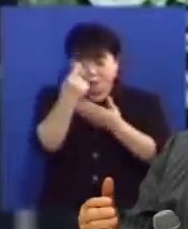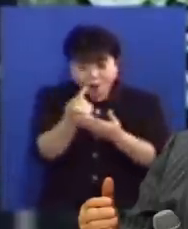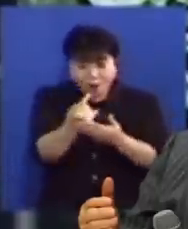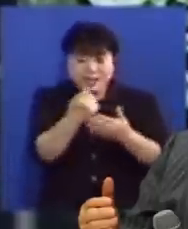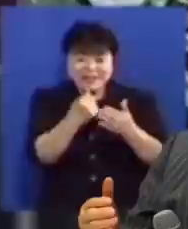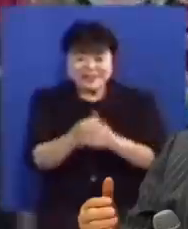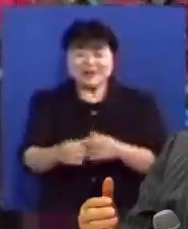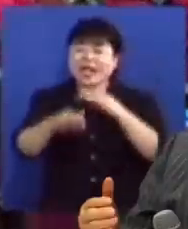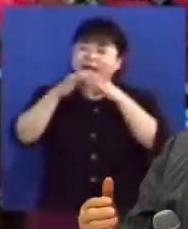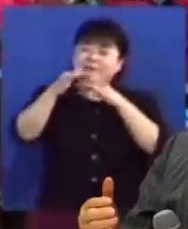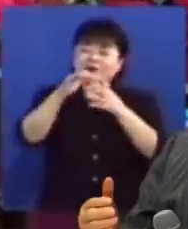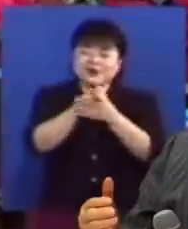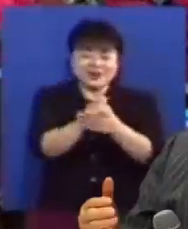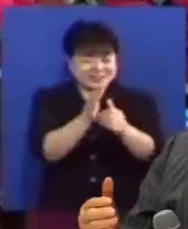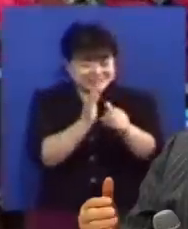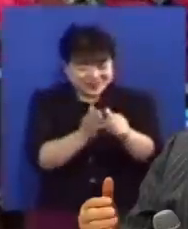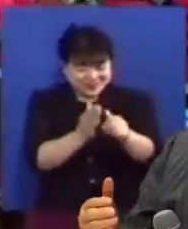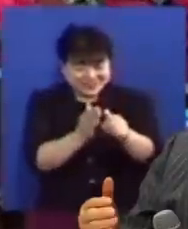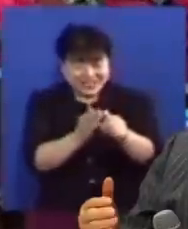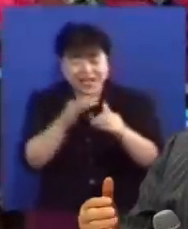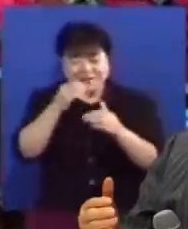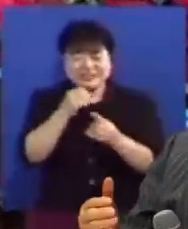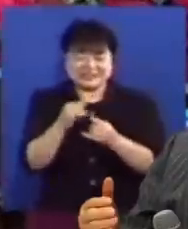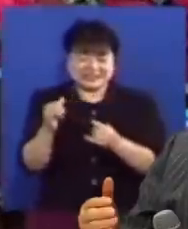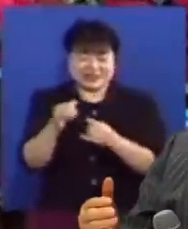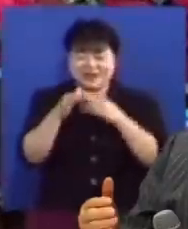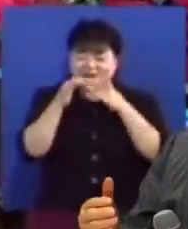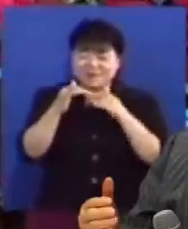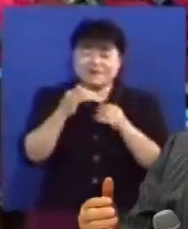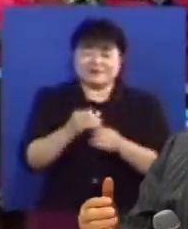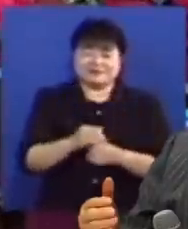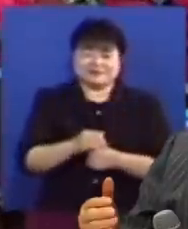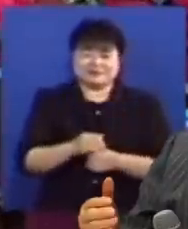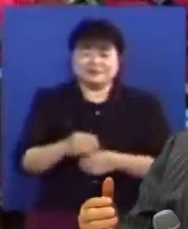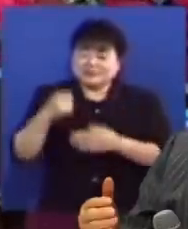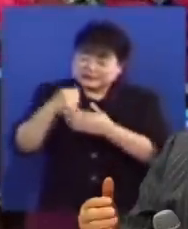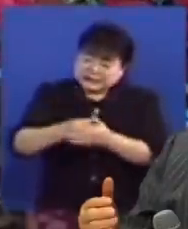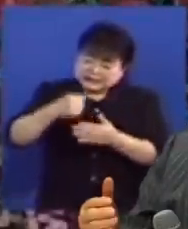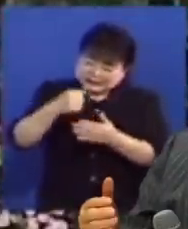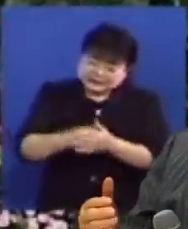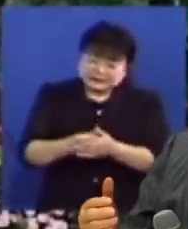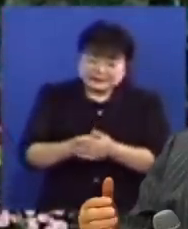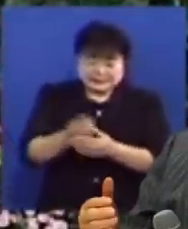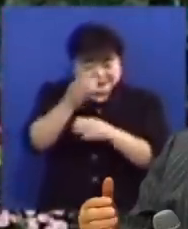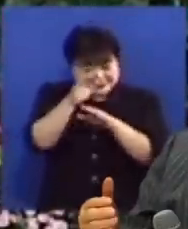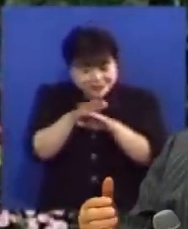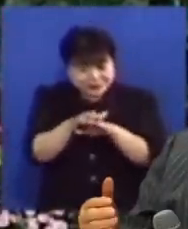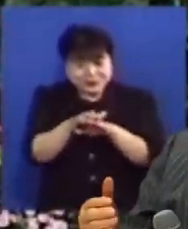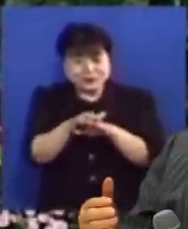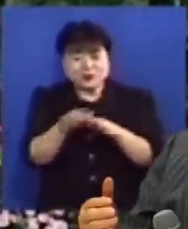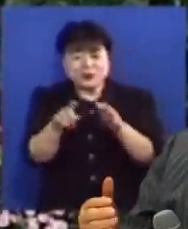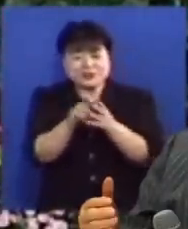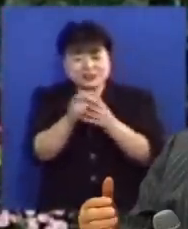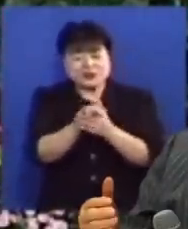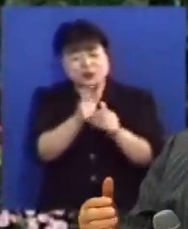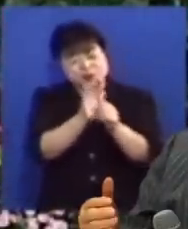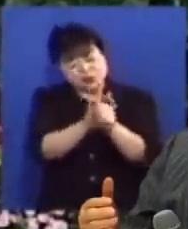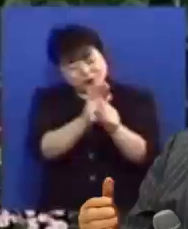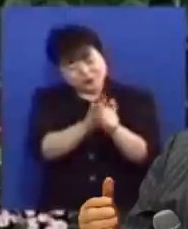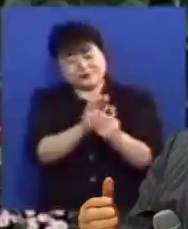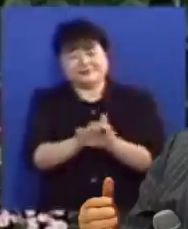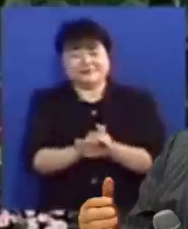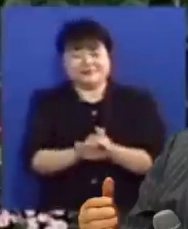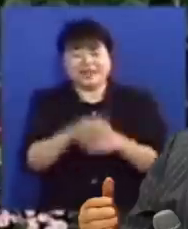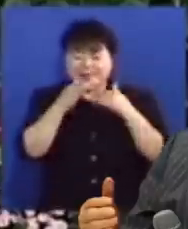방언을 하라는 것입니다 여러분 방언하는 사람은 방언을 말할 수 없는 탄식으로 성도들이 위해서 기도해 주시는 것이기 때문에